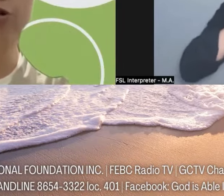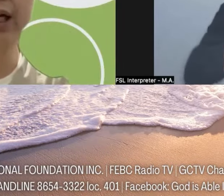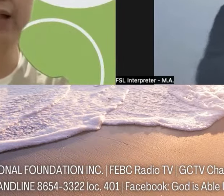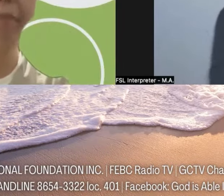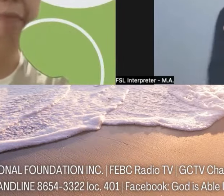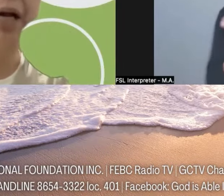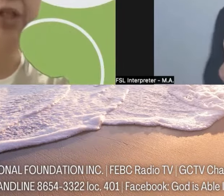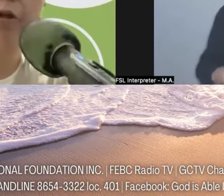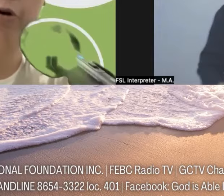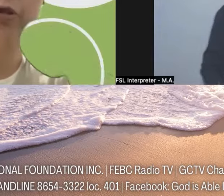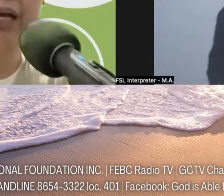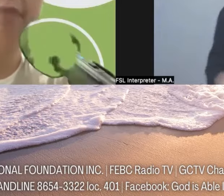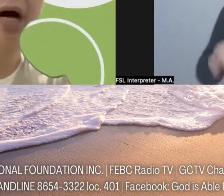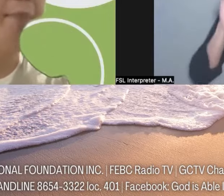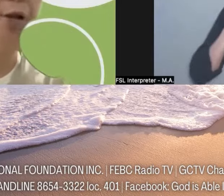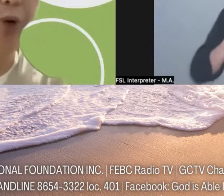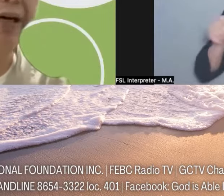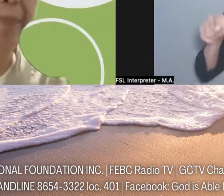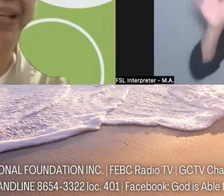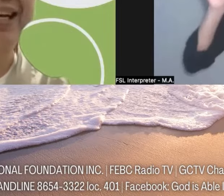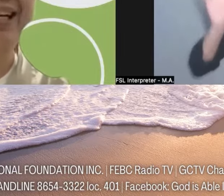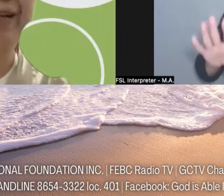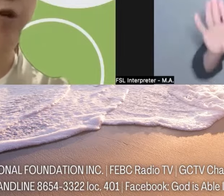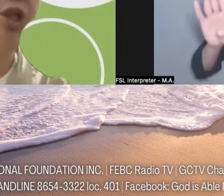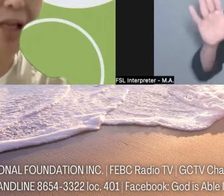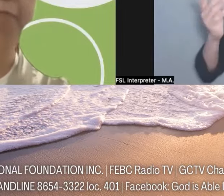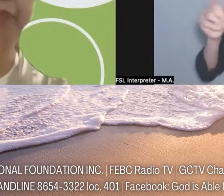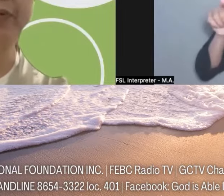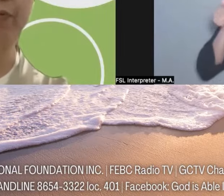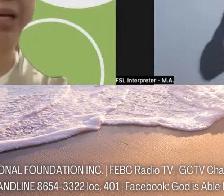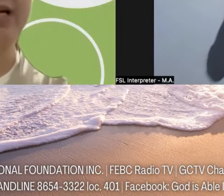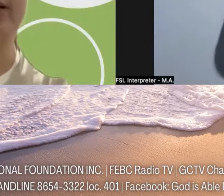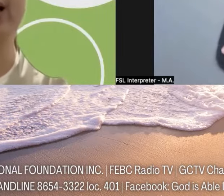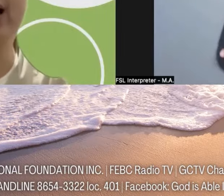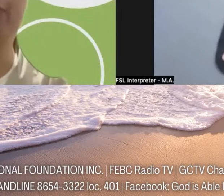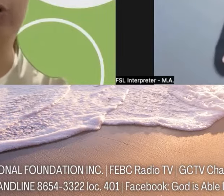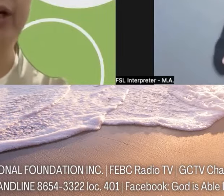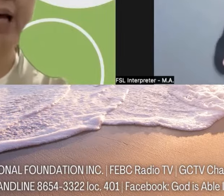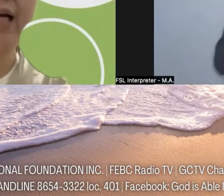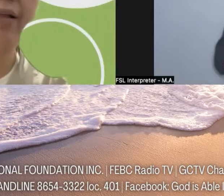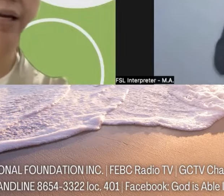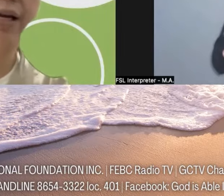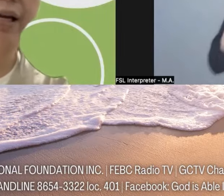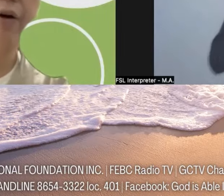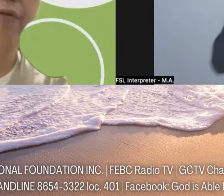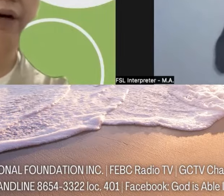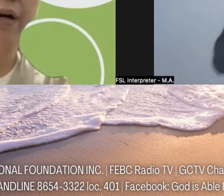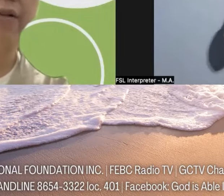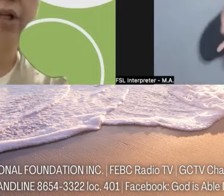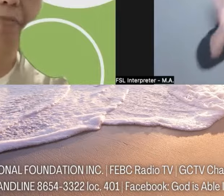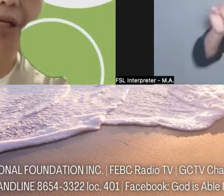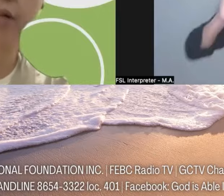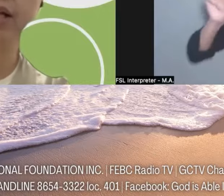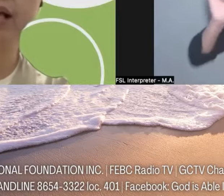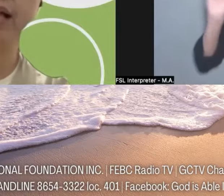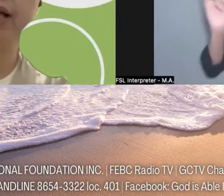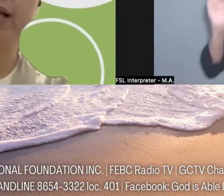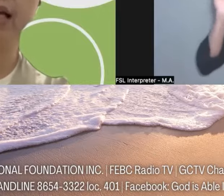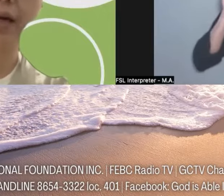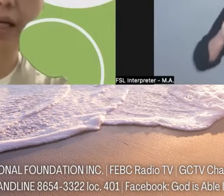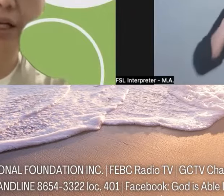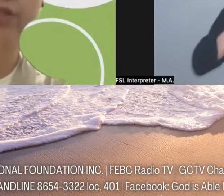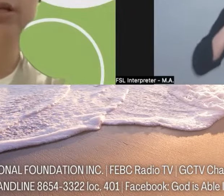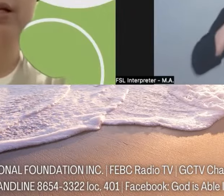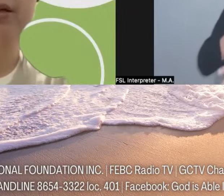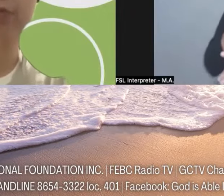ng Diyos, nagmamahal sa Diyos ay maapektuhan ng kapansanan o sakit. We cannot deny po the reality of disability and